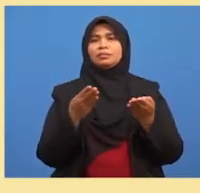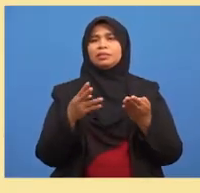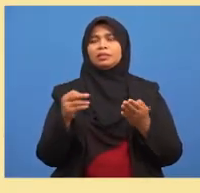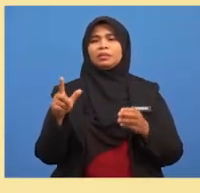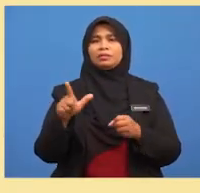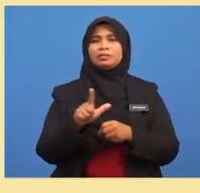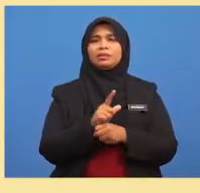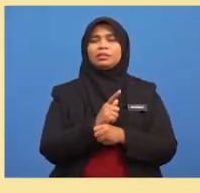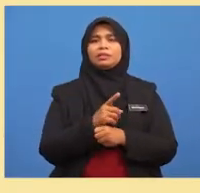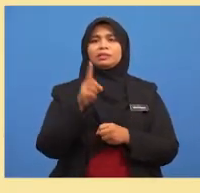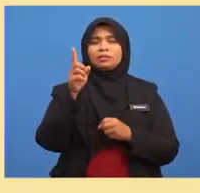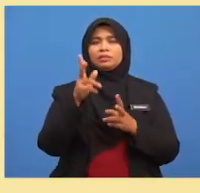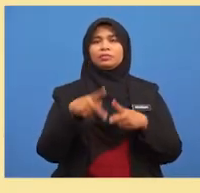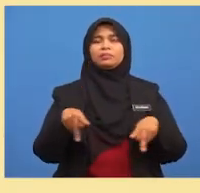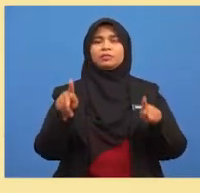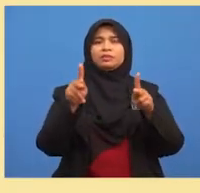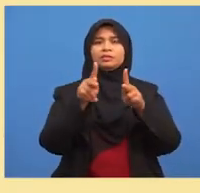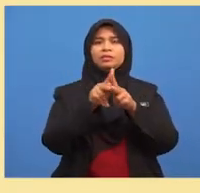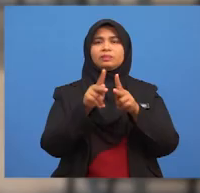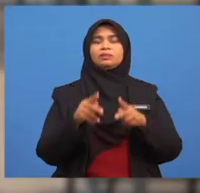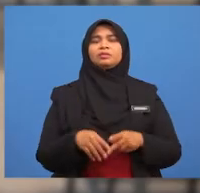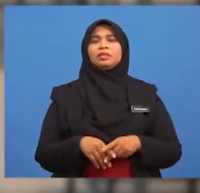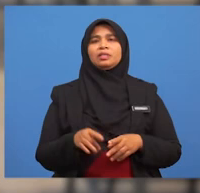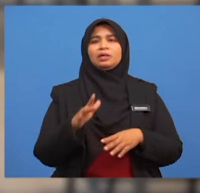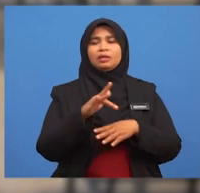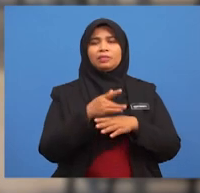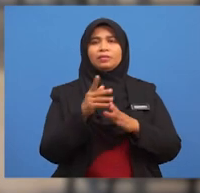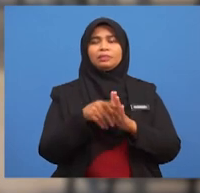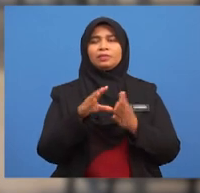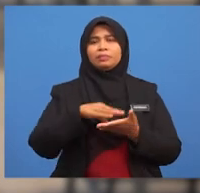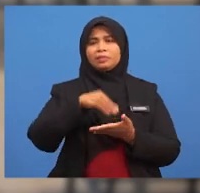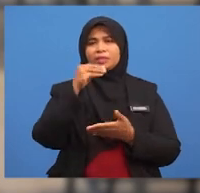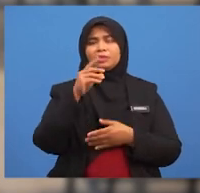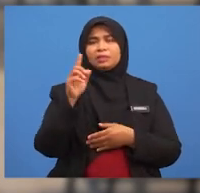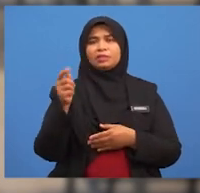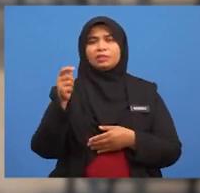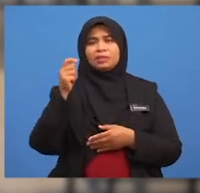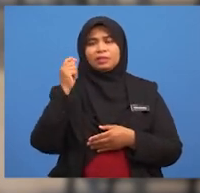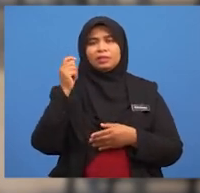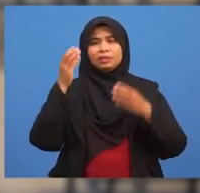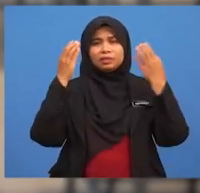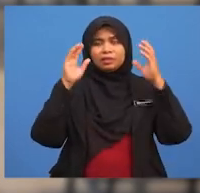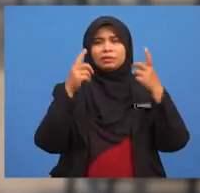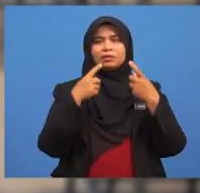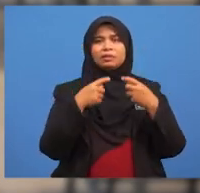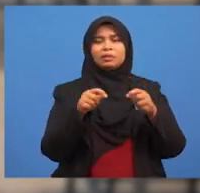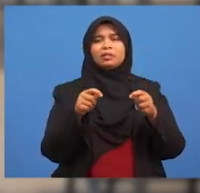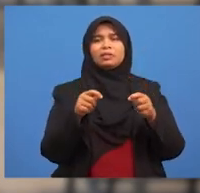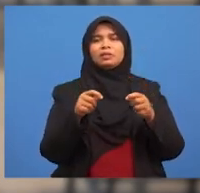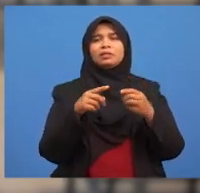pelengkap suatu peristiwa Di awal pembelajaran tadi, cikgu telah membuat